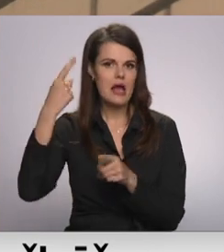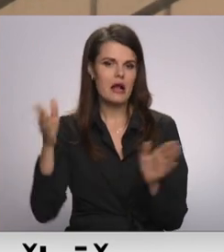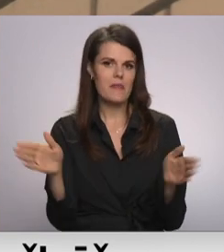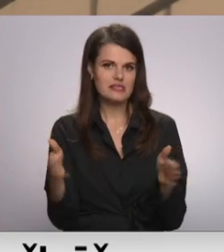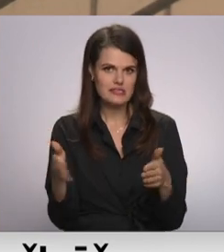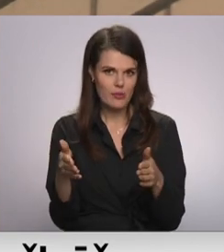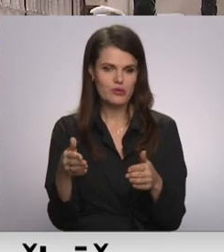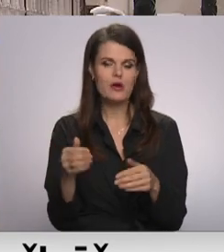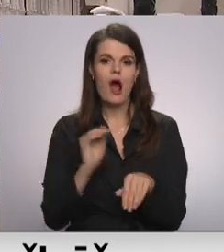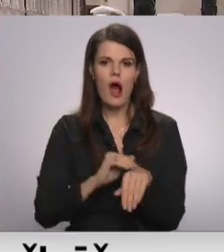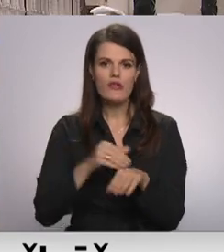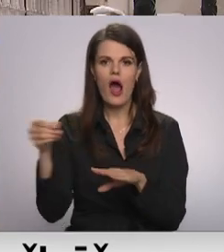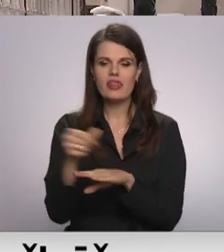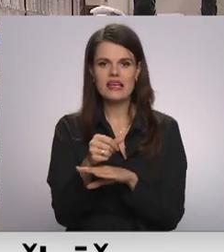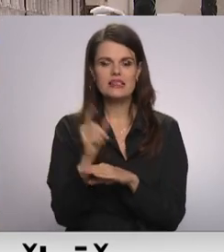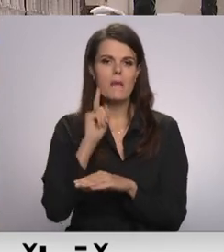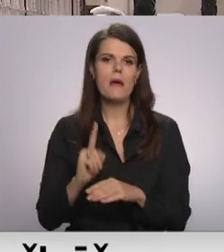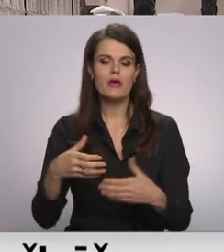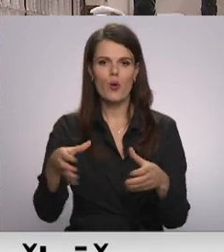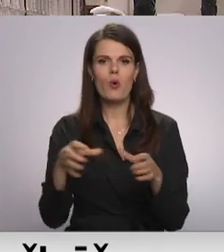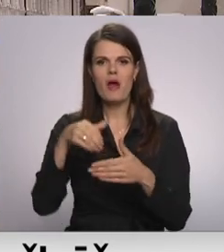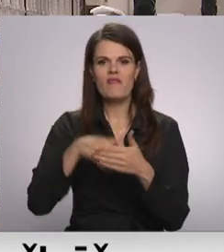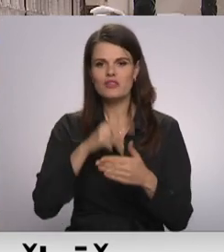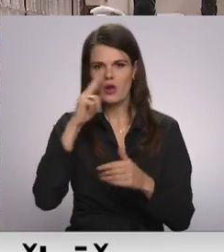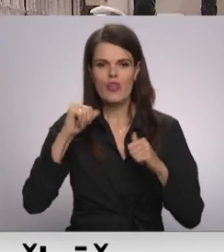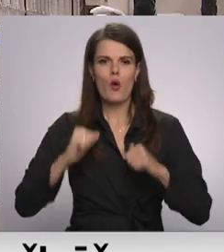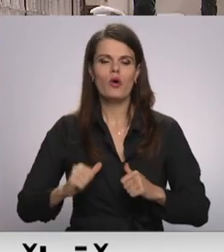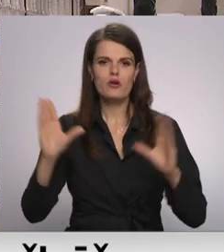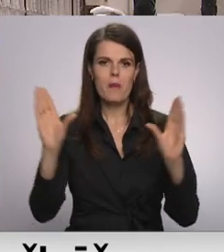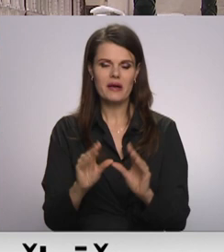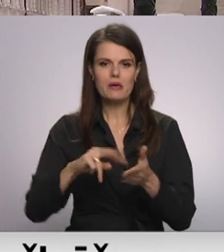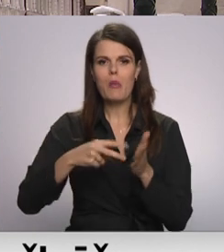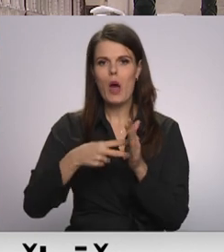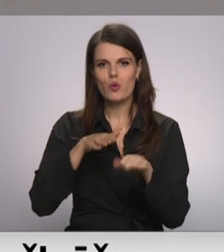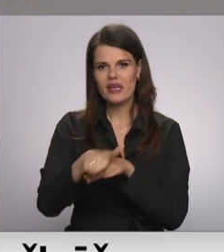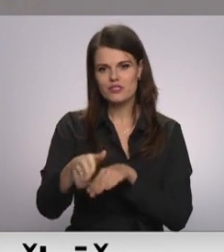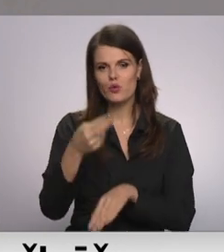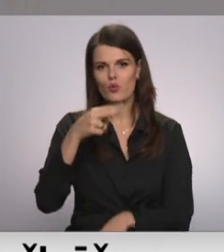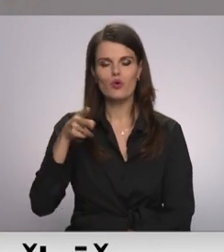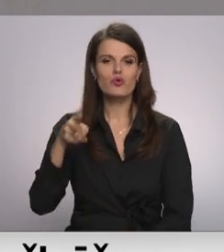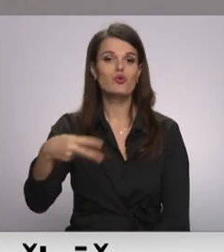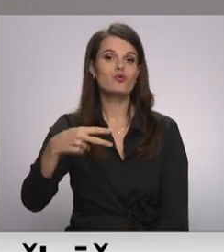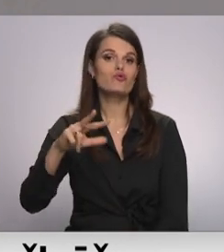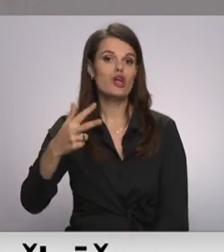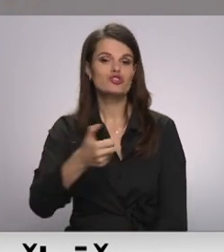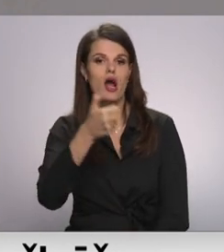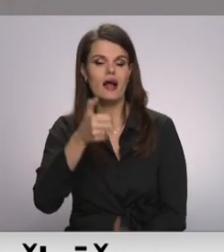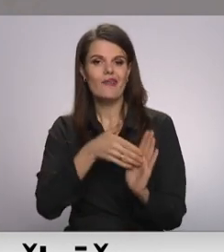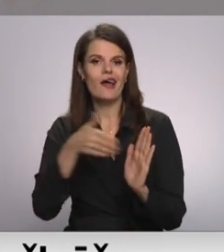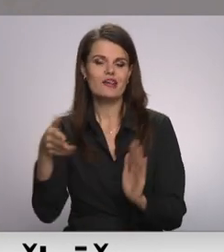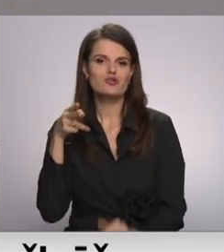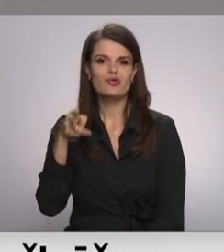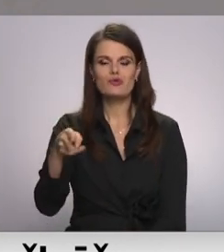Atgādināsim, ka atlīdzinājumu Ebreja kopienai vēsturiskā netaisnīgo mazināšanai plānots īstenot no 2023. gada līdz